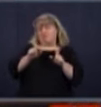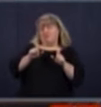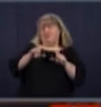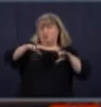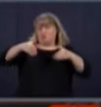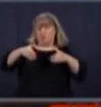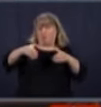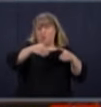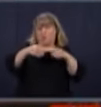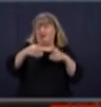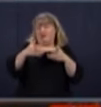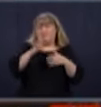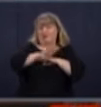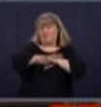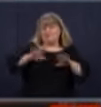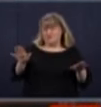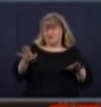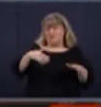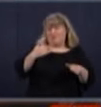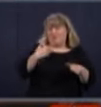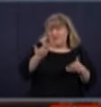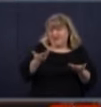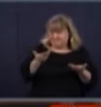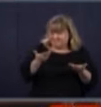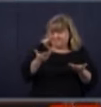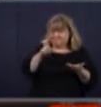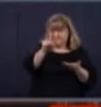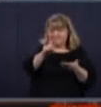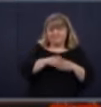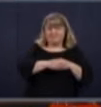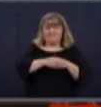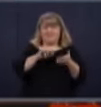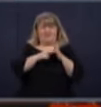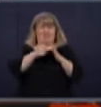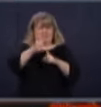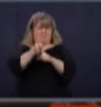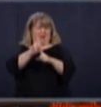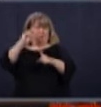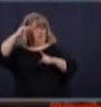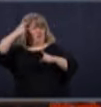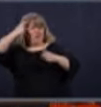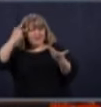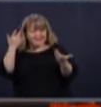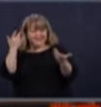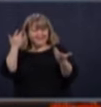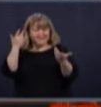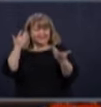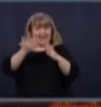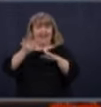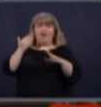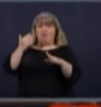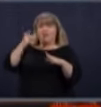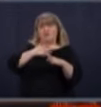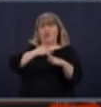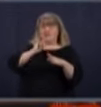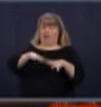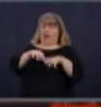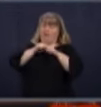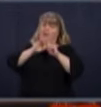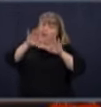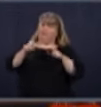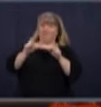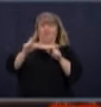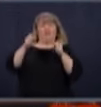vous êtes fait une nouvelle idée sur... D'abord, est-ce qu'on a une idée